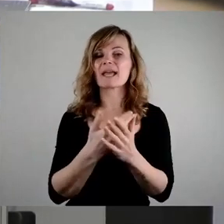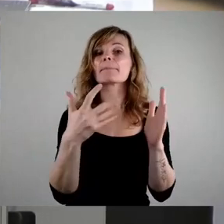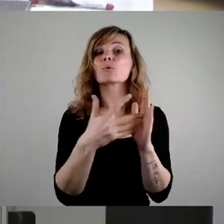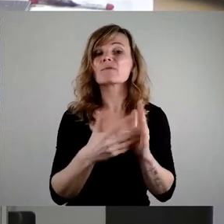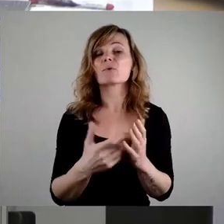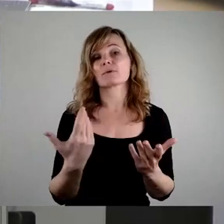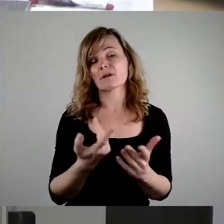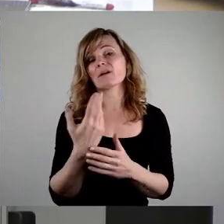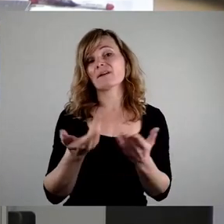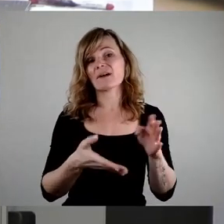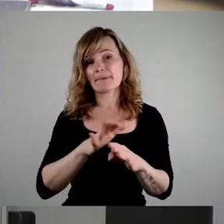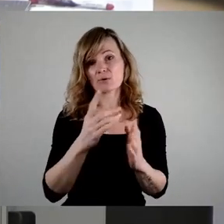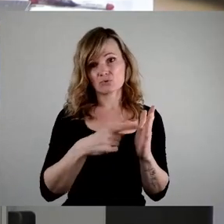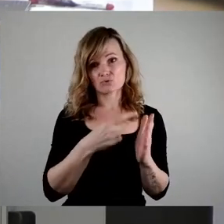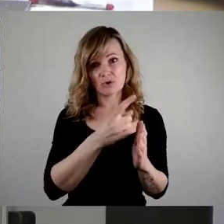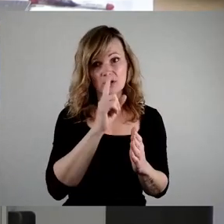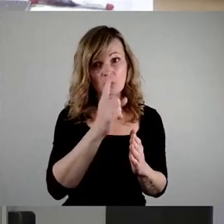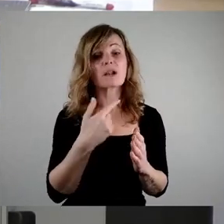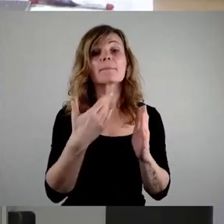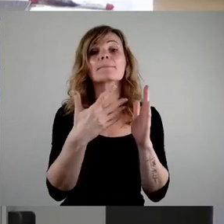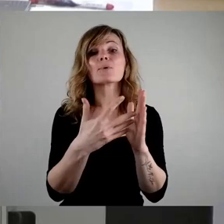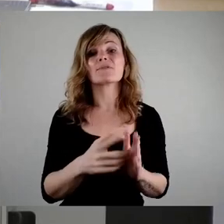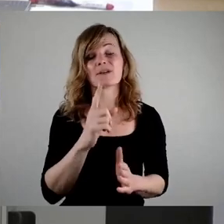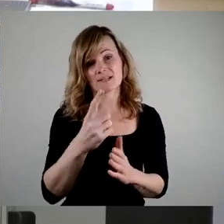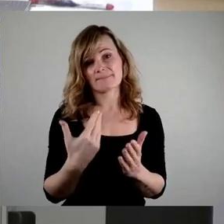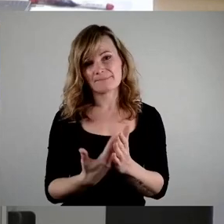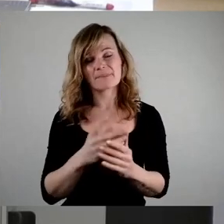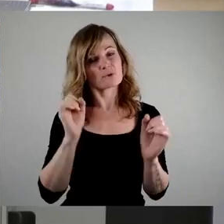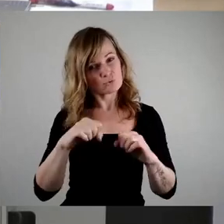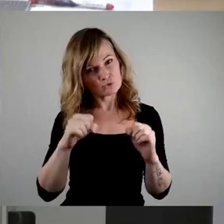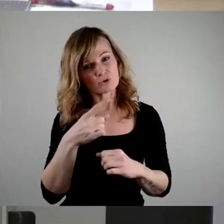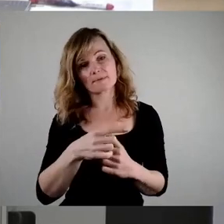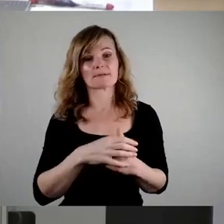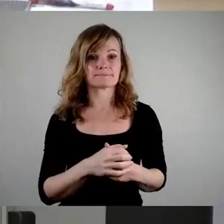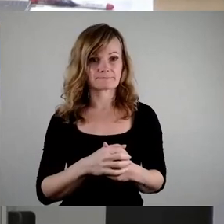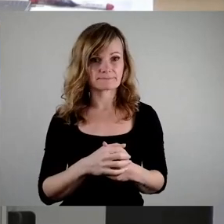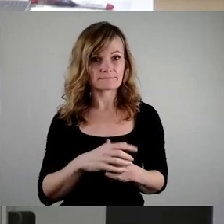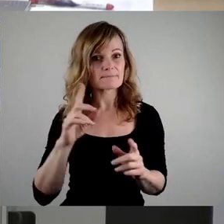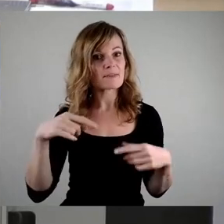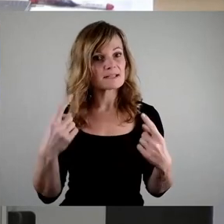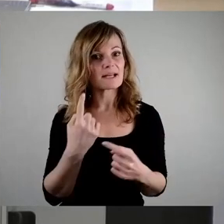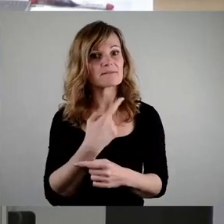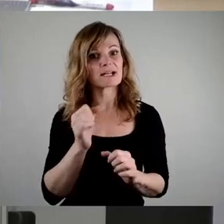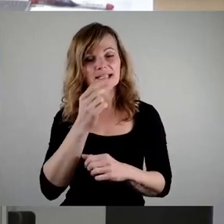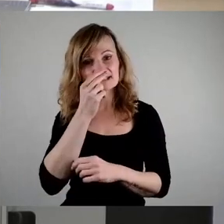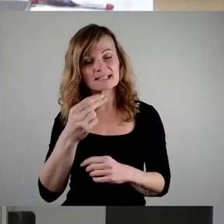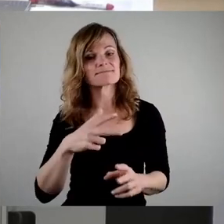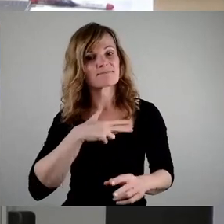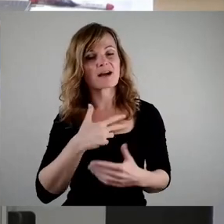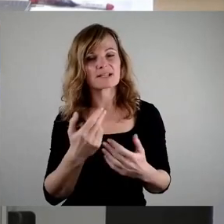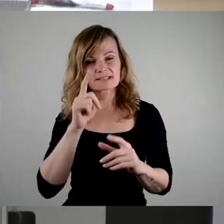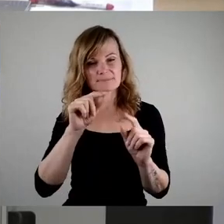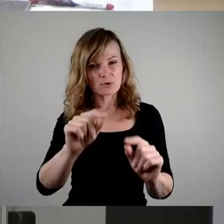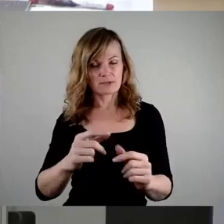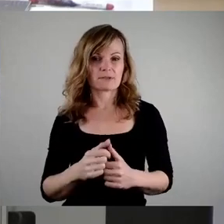einer Verpackungssteuer beinhaltet, zustimmen. Denn dann können wir sehen, was das tatsächlich bedeutet. Können uns zum